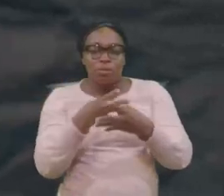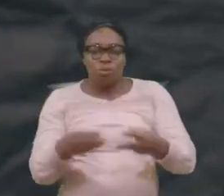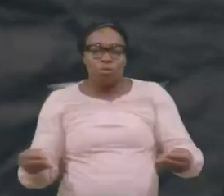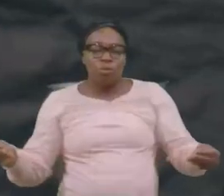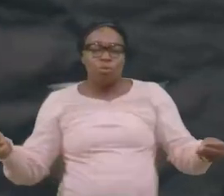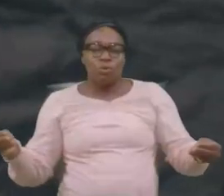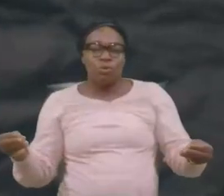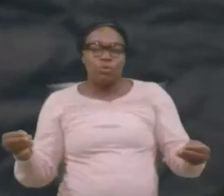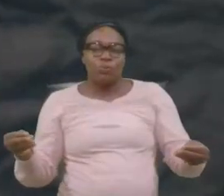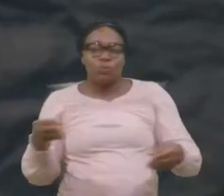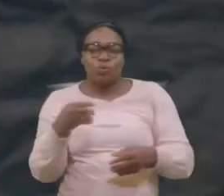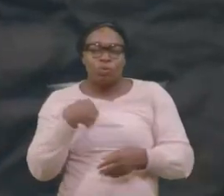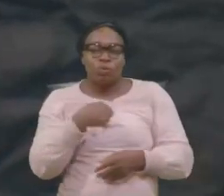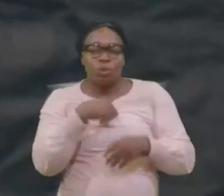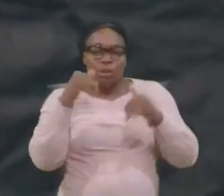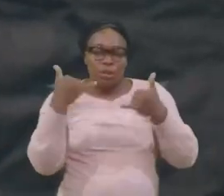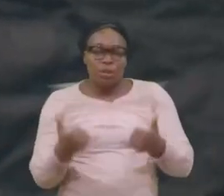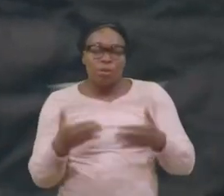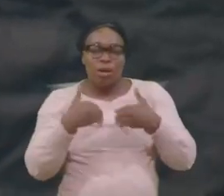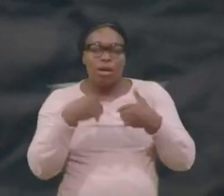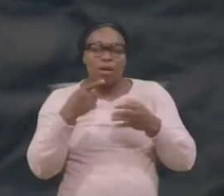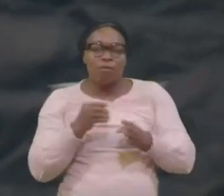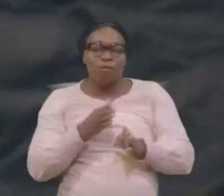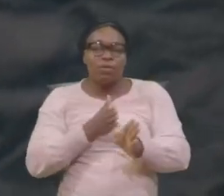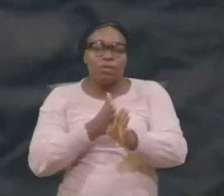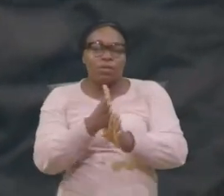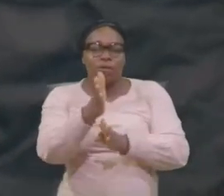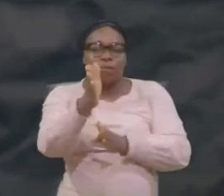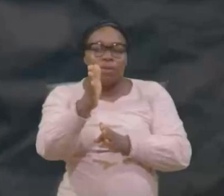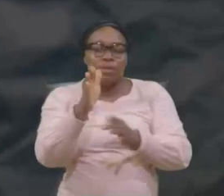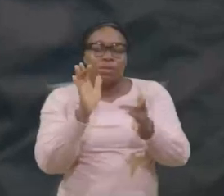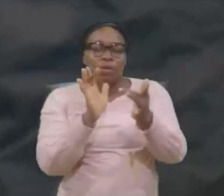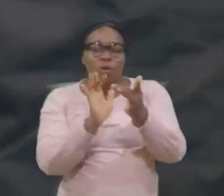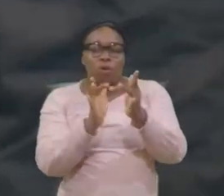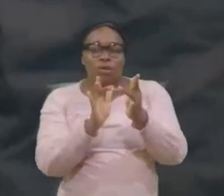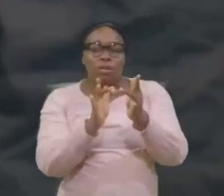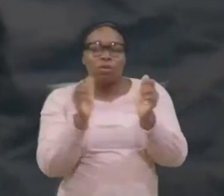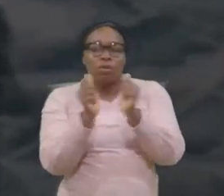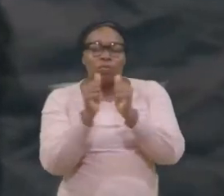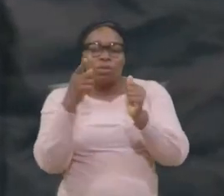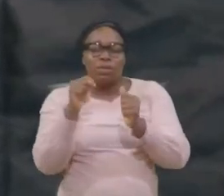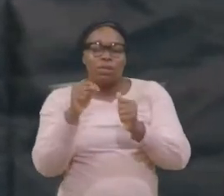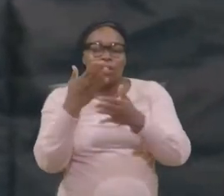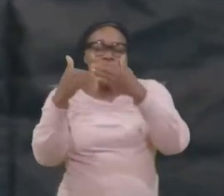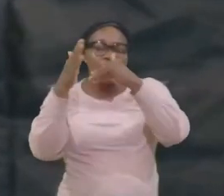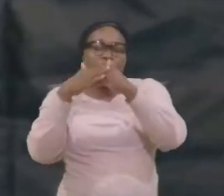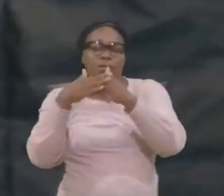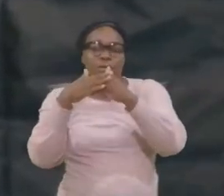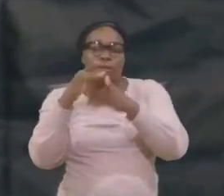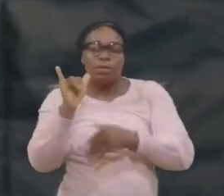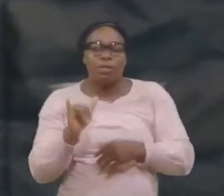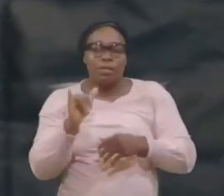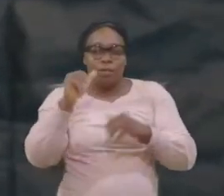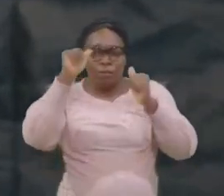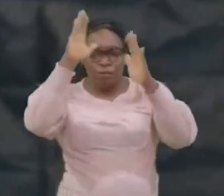nous avons ce contact direct avec le père céleste et nous avons la conversion